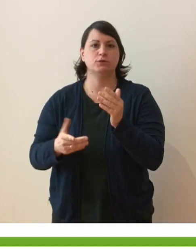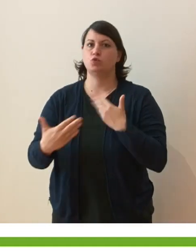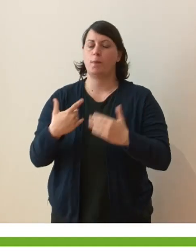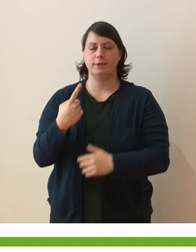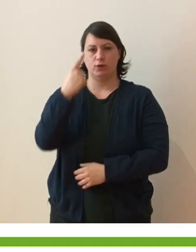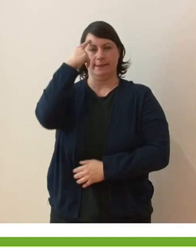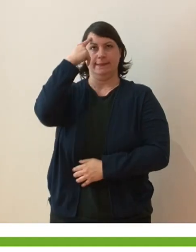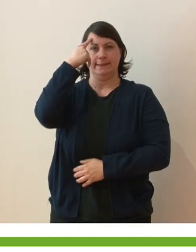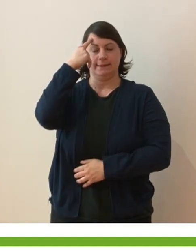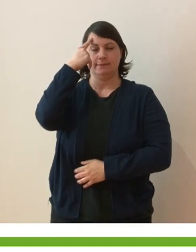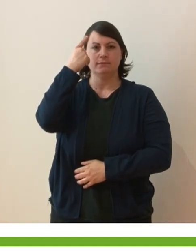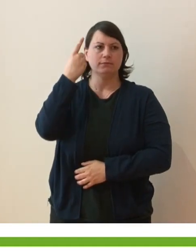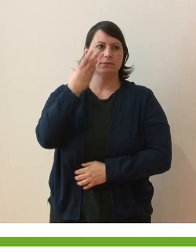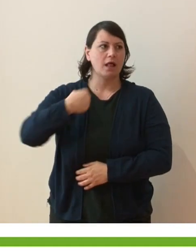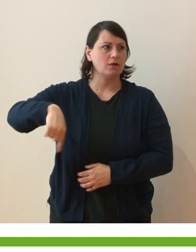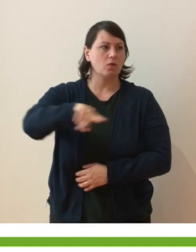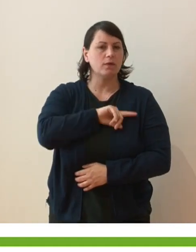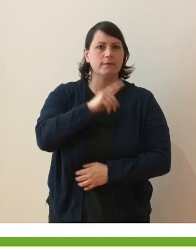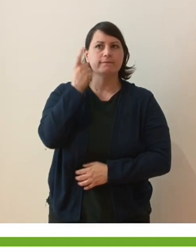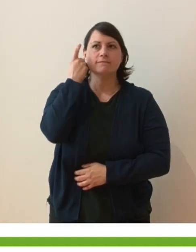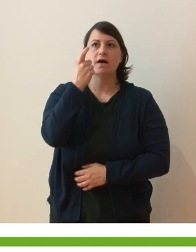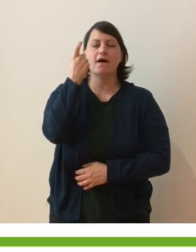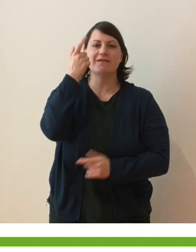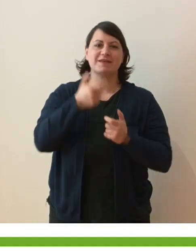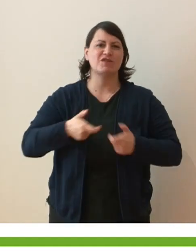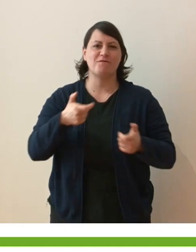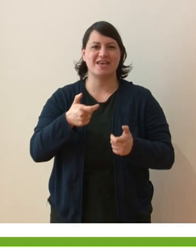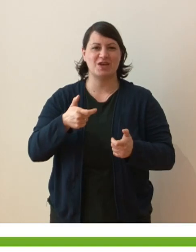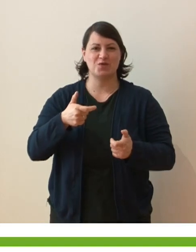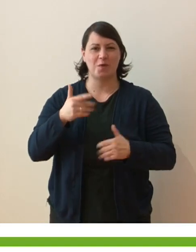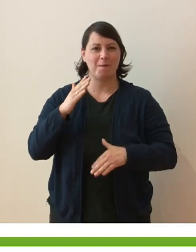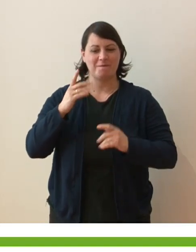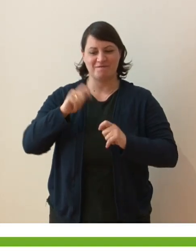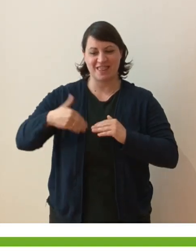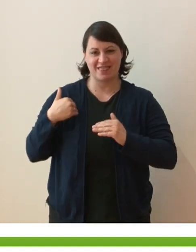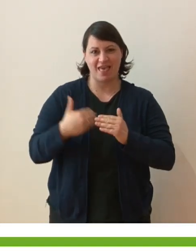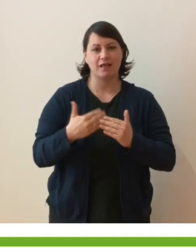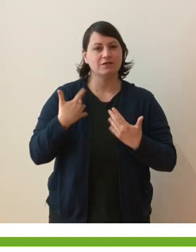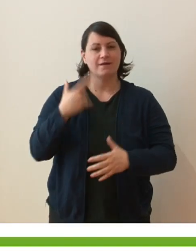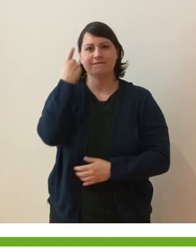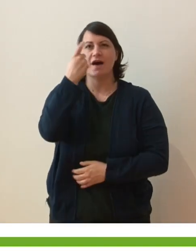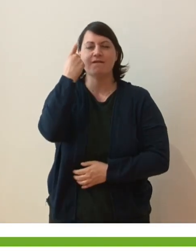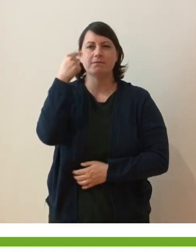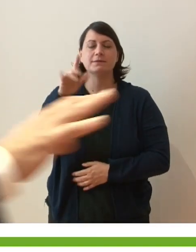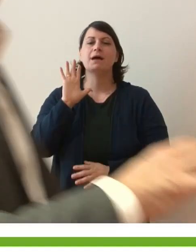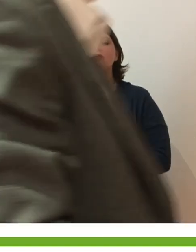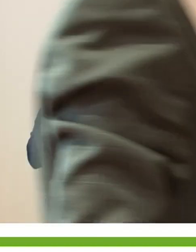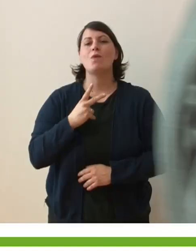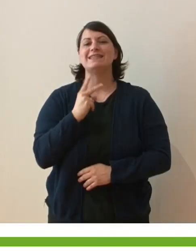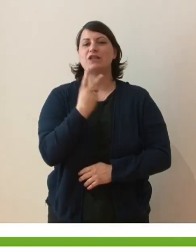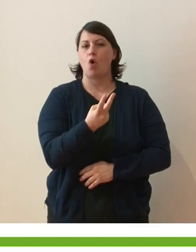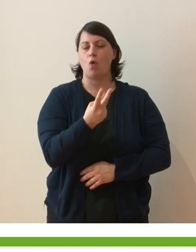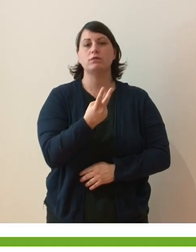che ci siamo ripetuti dall'inizio di questo convegno. Ma c'è una seconda domanda che secondo me è molto più